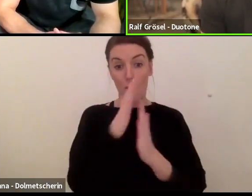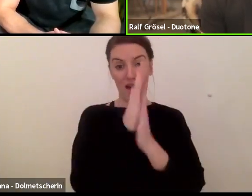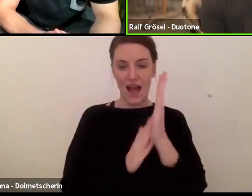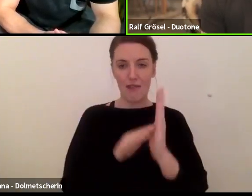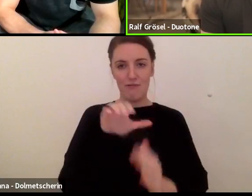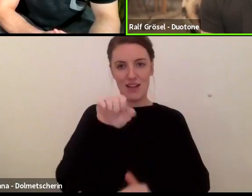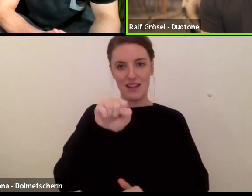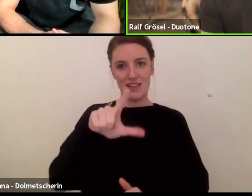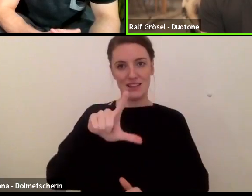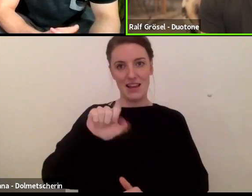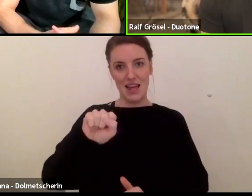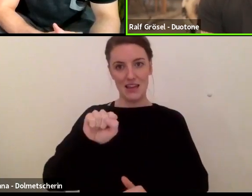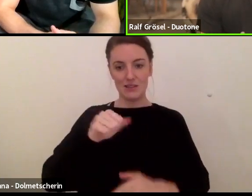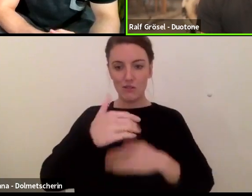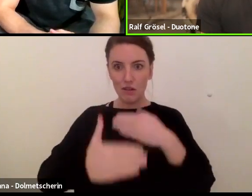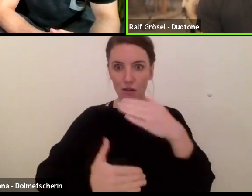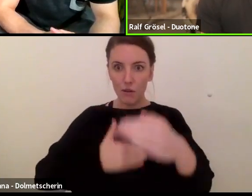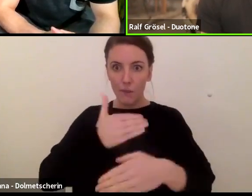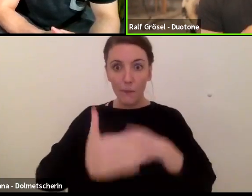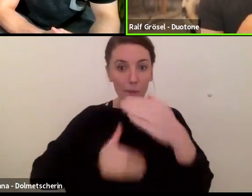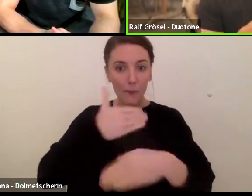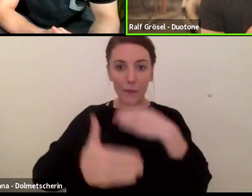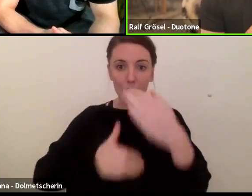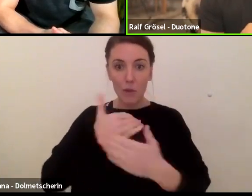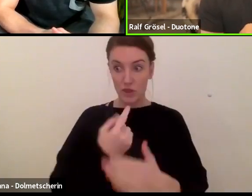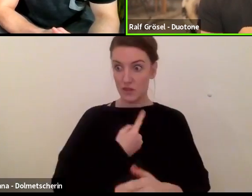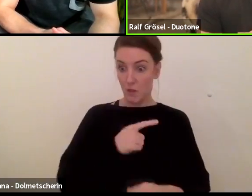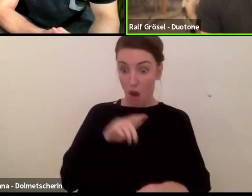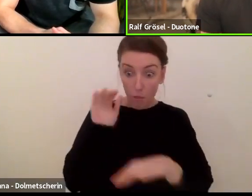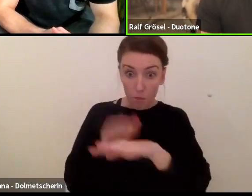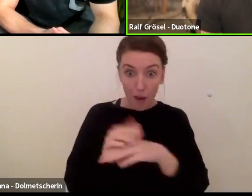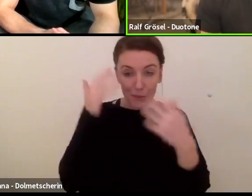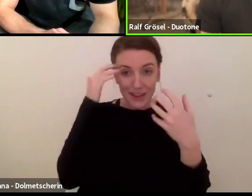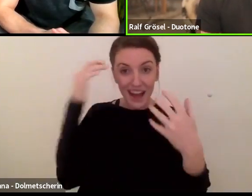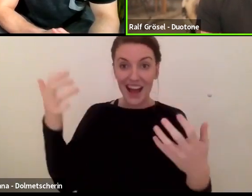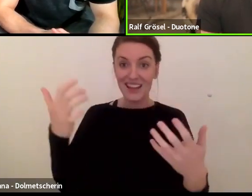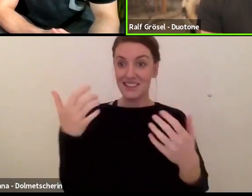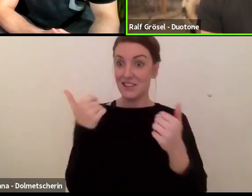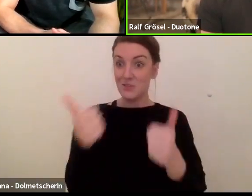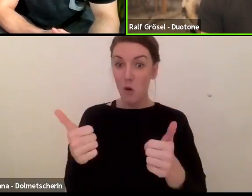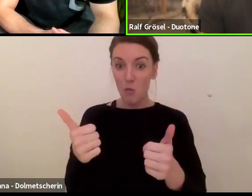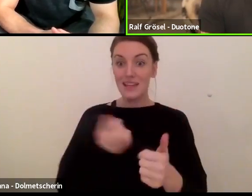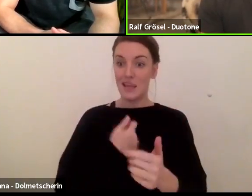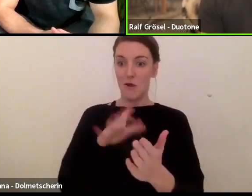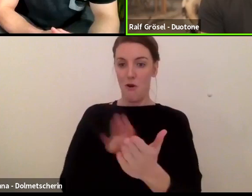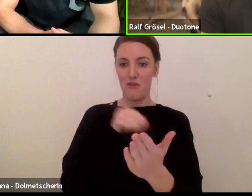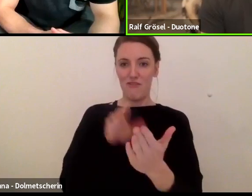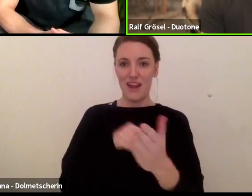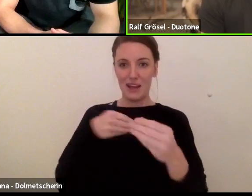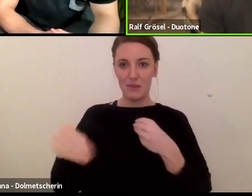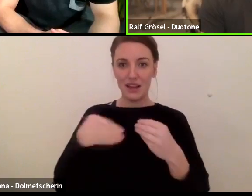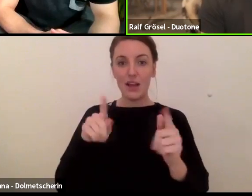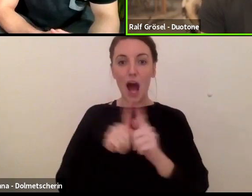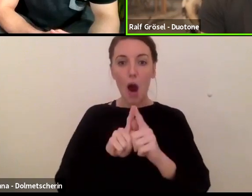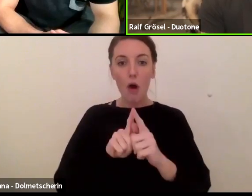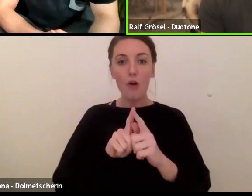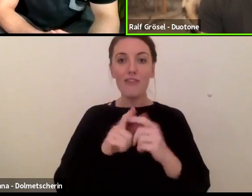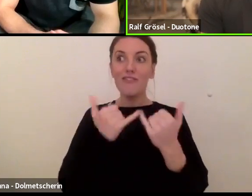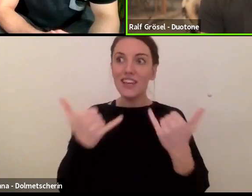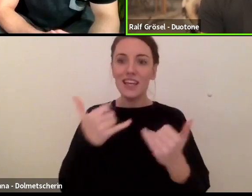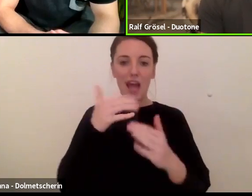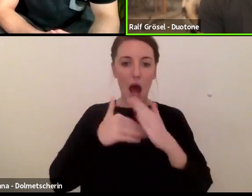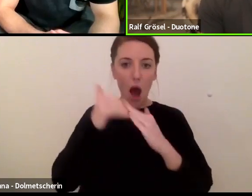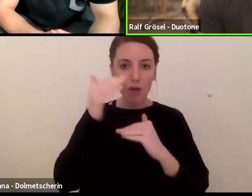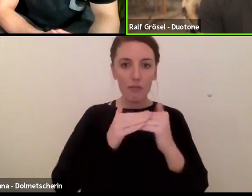für den Kite neue Materialien eingesetzt habe. Klar, die waren nicht kommerziell, aber ich habe den ganzen Fertigungsbaukasten auch ändern müssen.